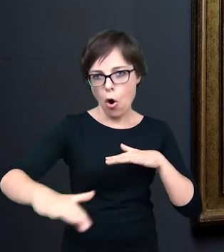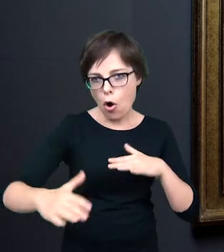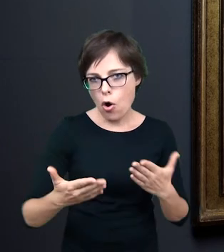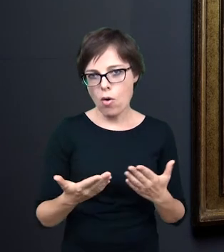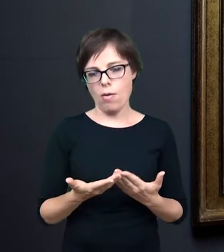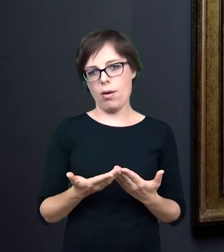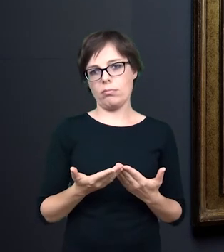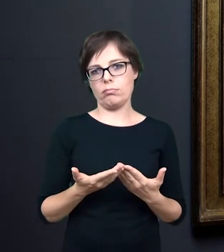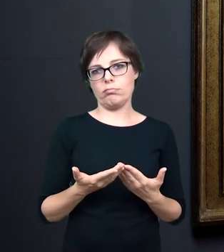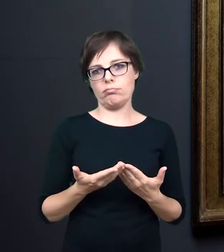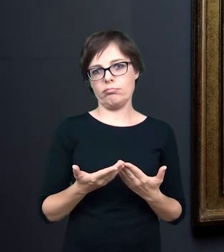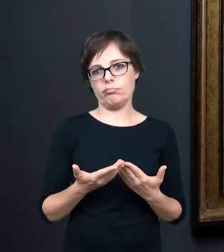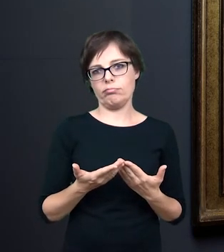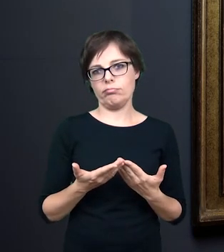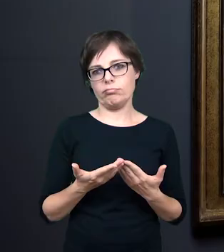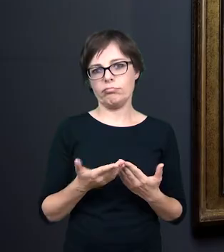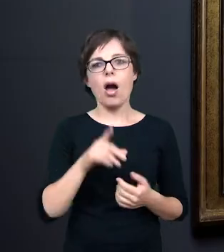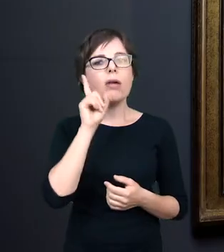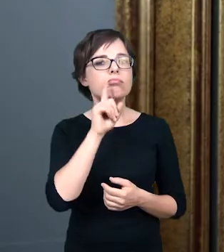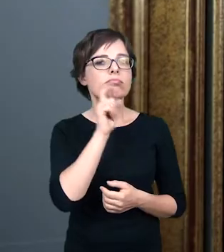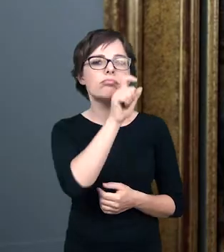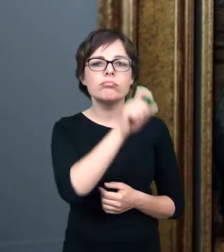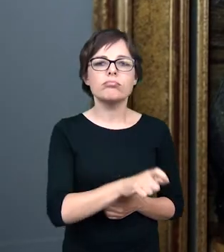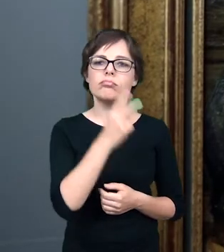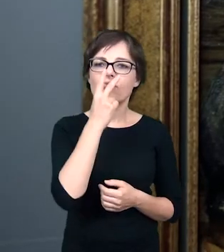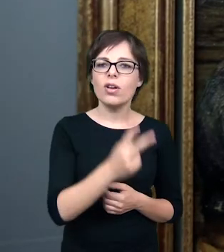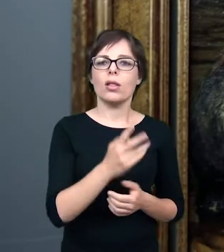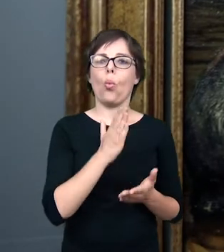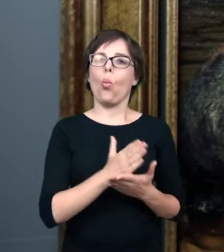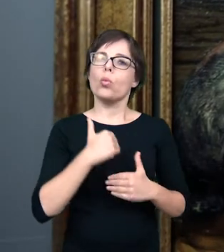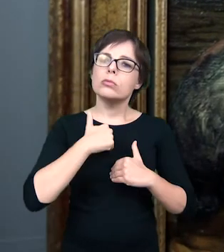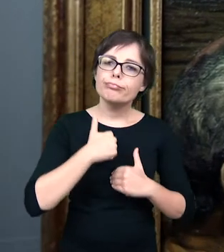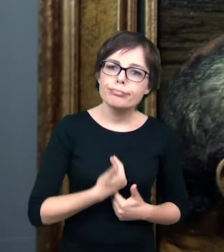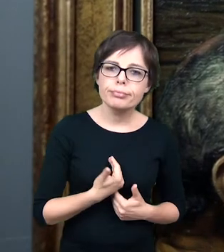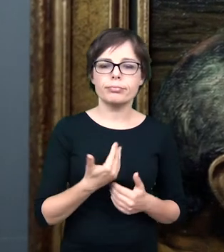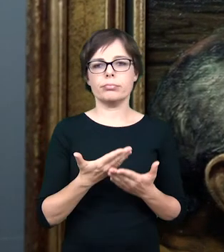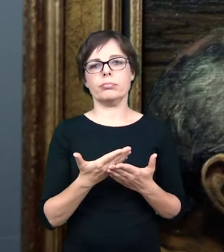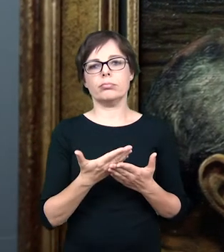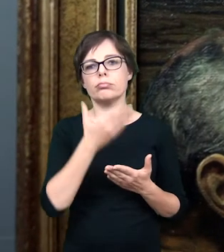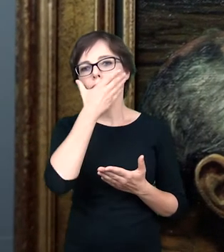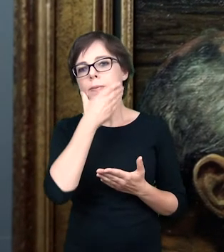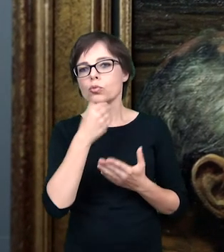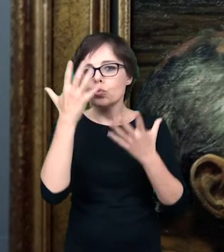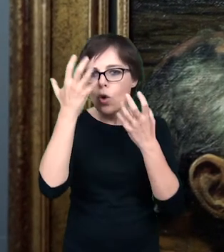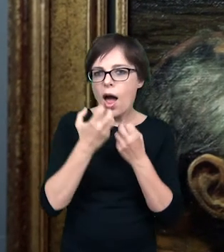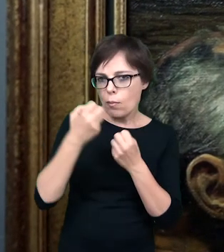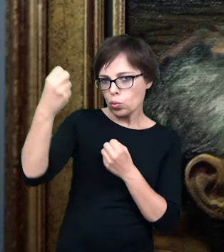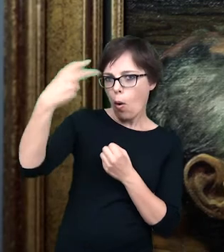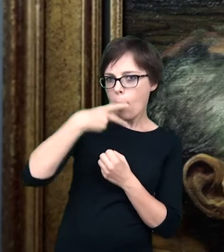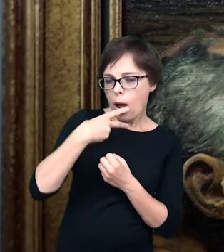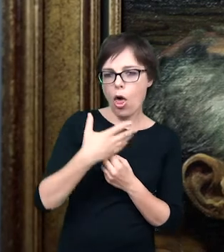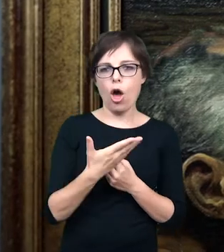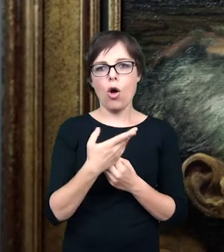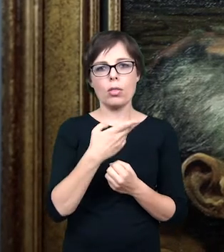I ten utrudzony, ogorzały mężczyzna klęka, prawda, przed śmiercią,